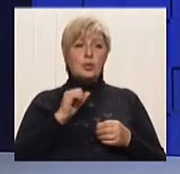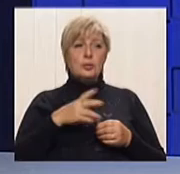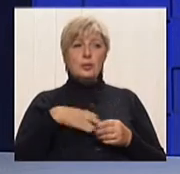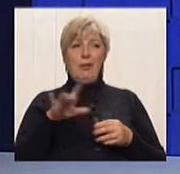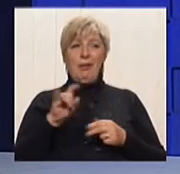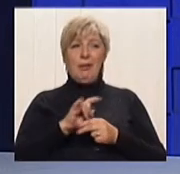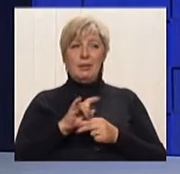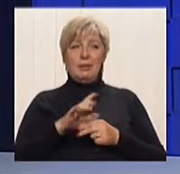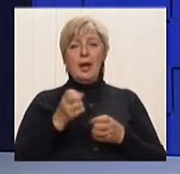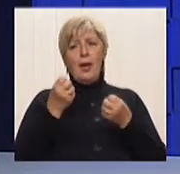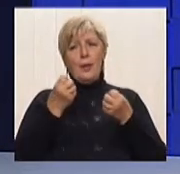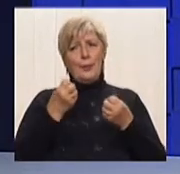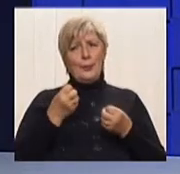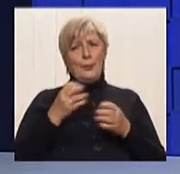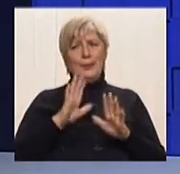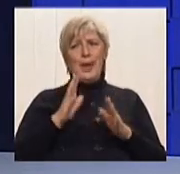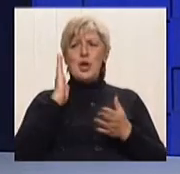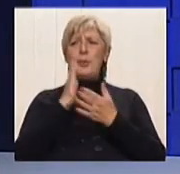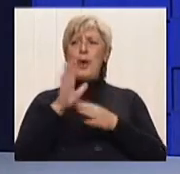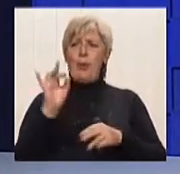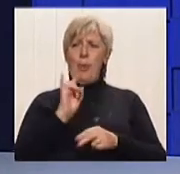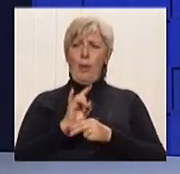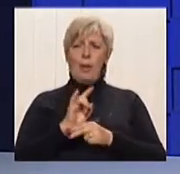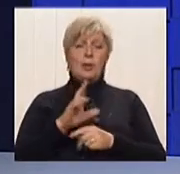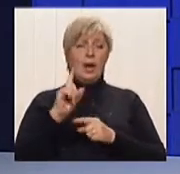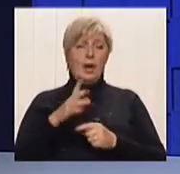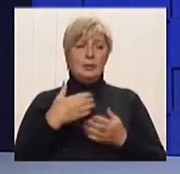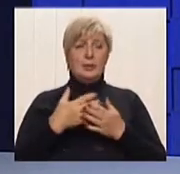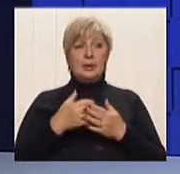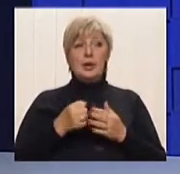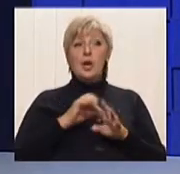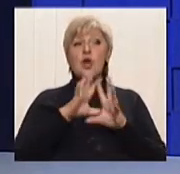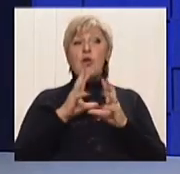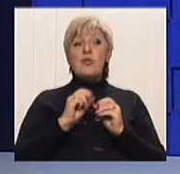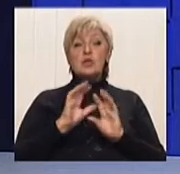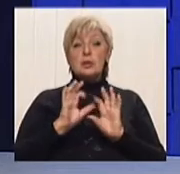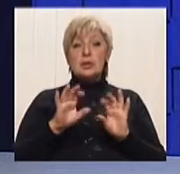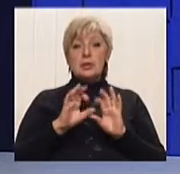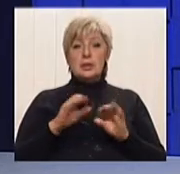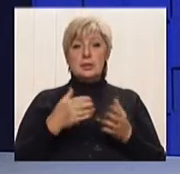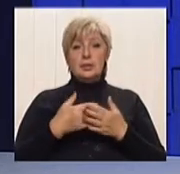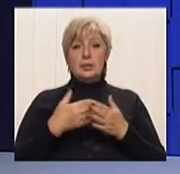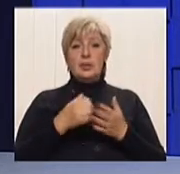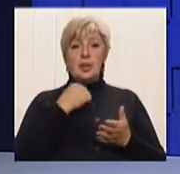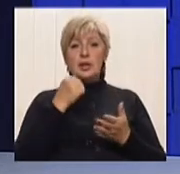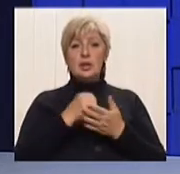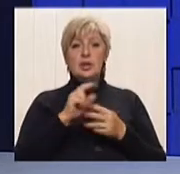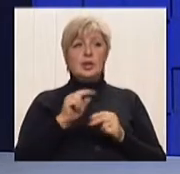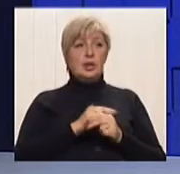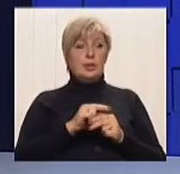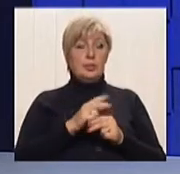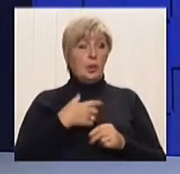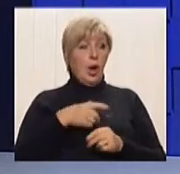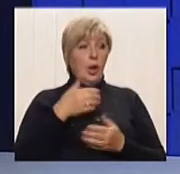Просто що-то не договорять. Ну, от я вам приводив пример. Много проблем по гарантийному ремонту. Тобто люди не знають, що